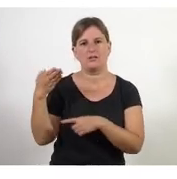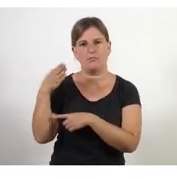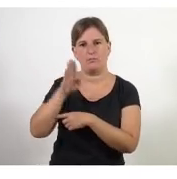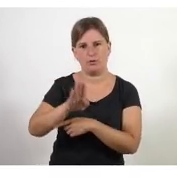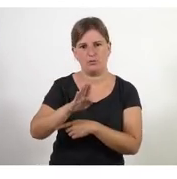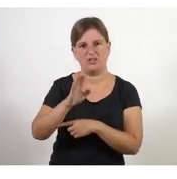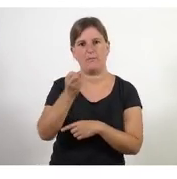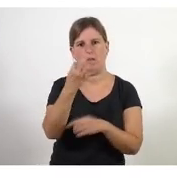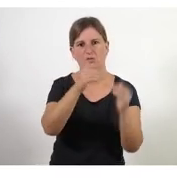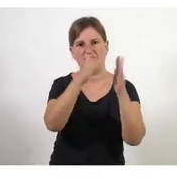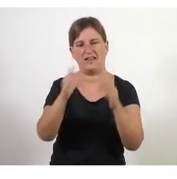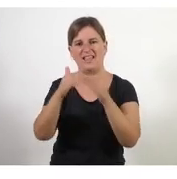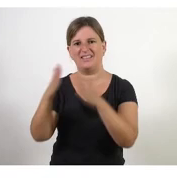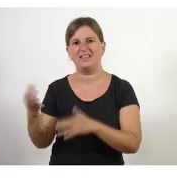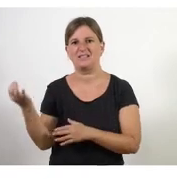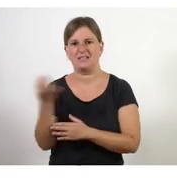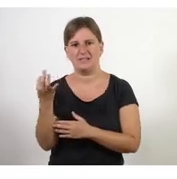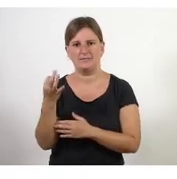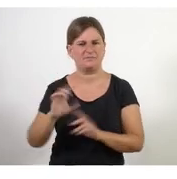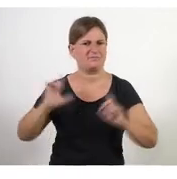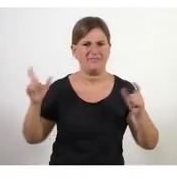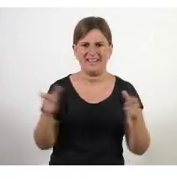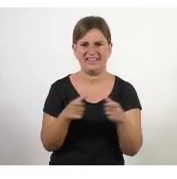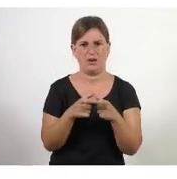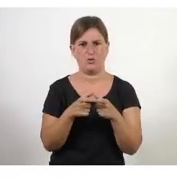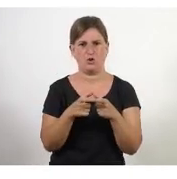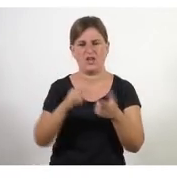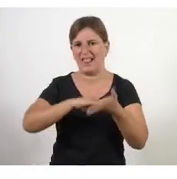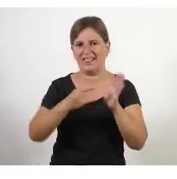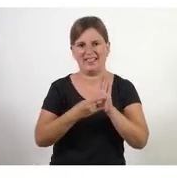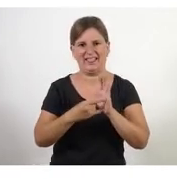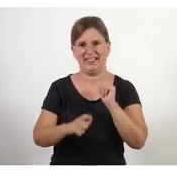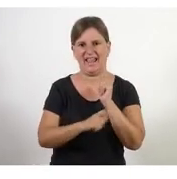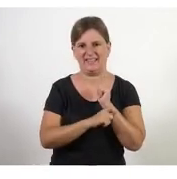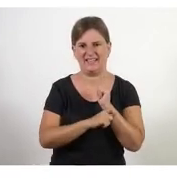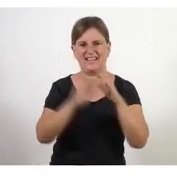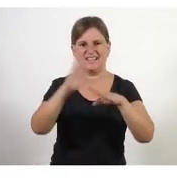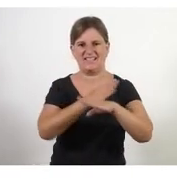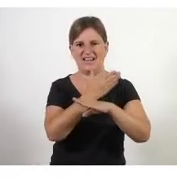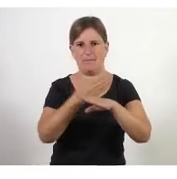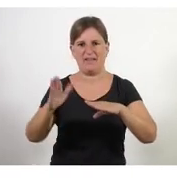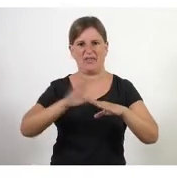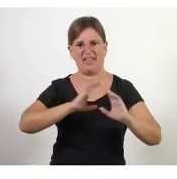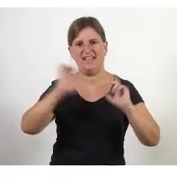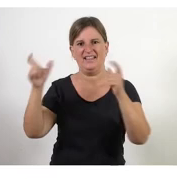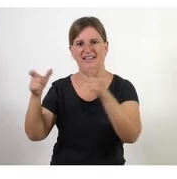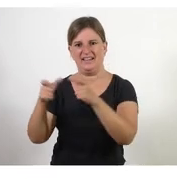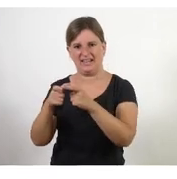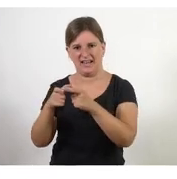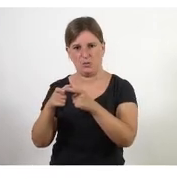algunes organitzacions és de fer reunions tàctiques separades de les reunions